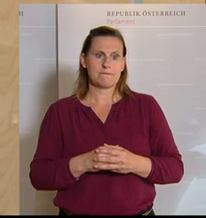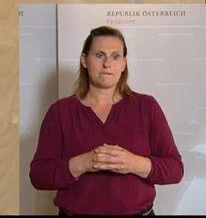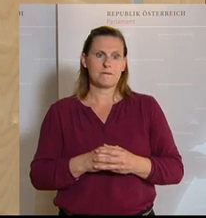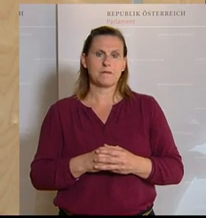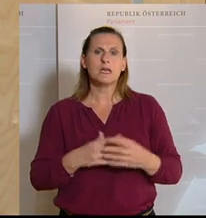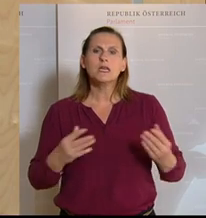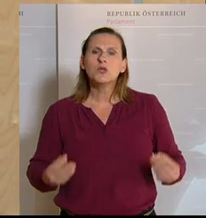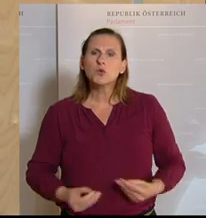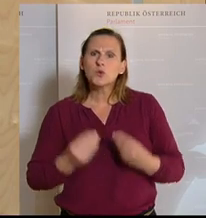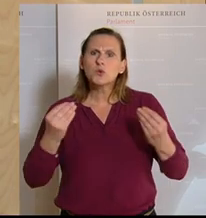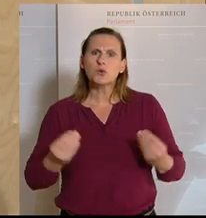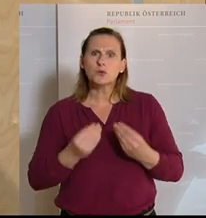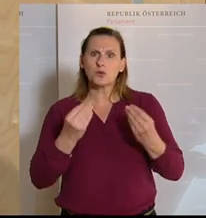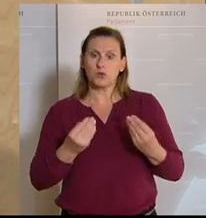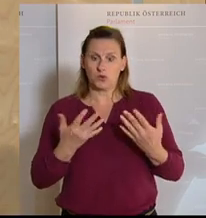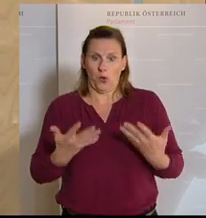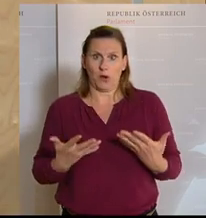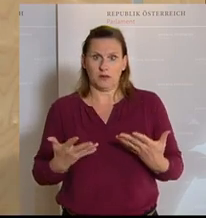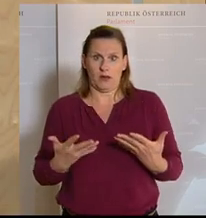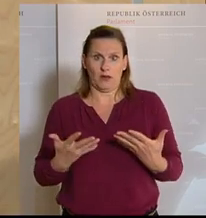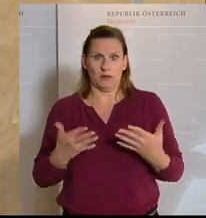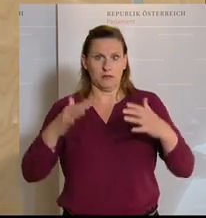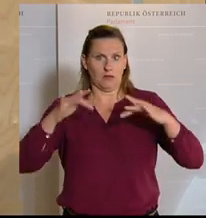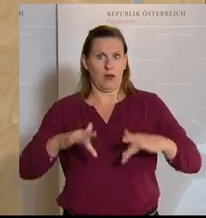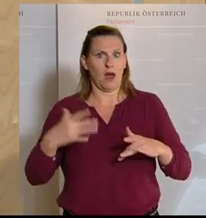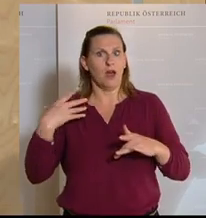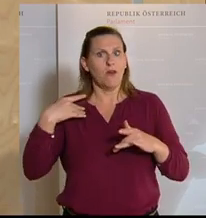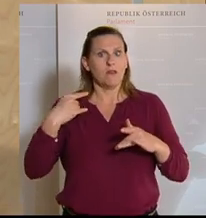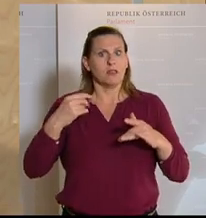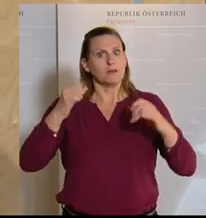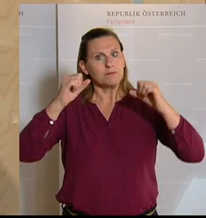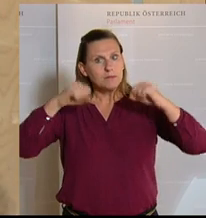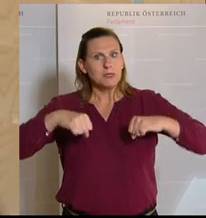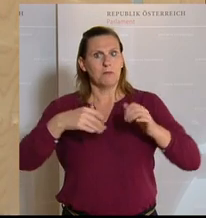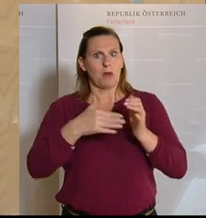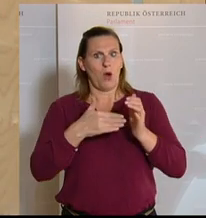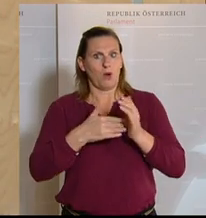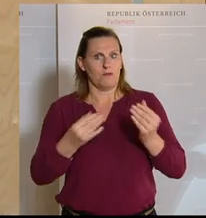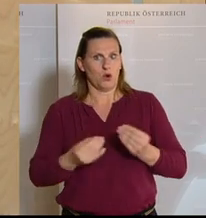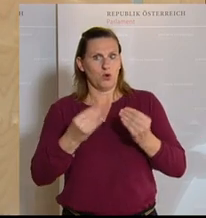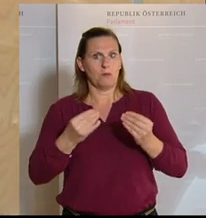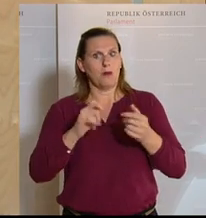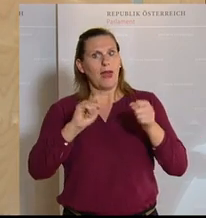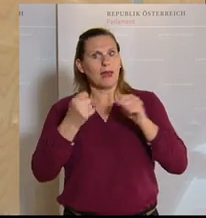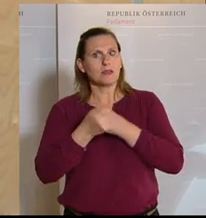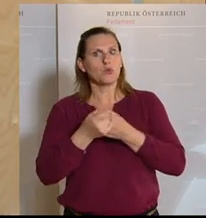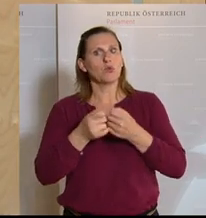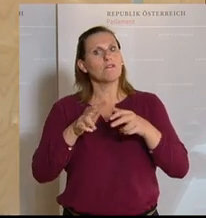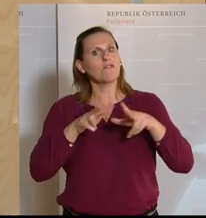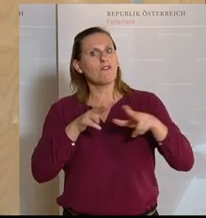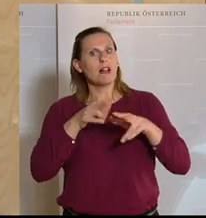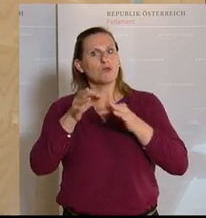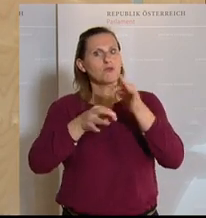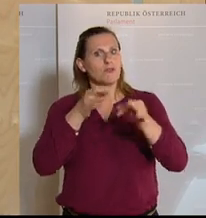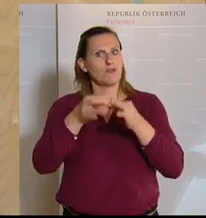Der Grund, warum wir heute hier wieder eine Beschlussfassung brauchen, warum wir Änderungen im Verwaltungsverfahren